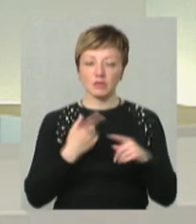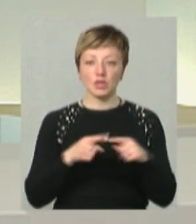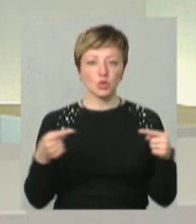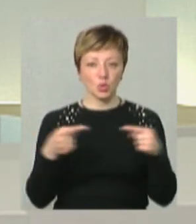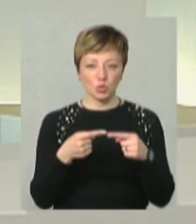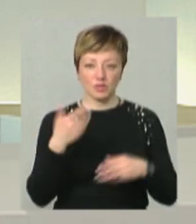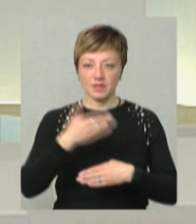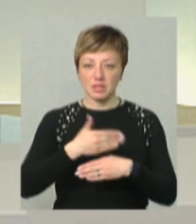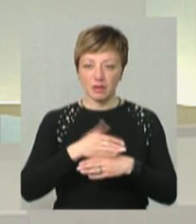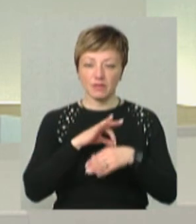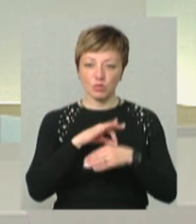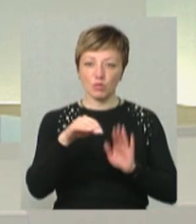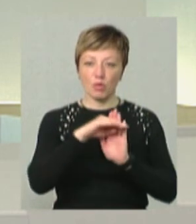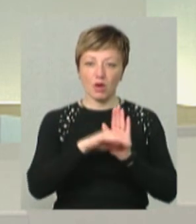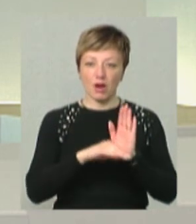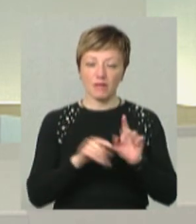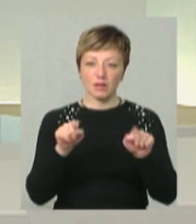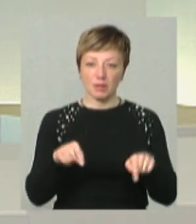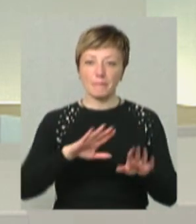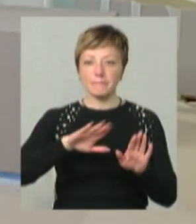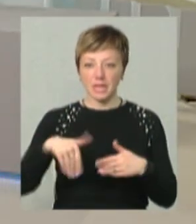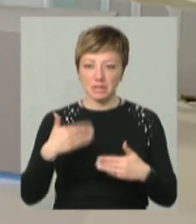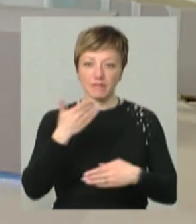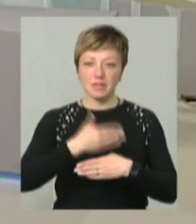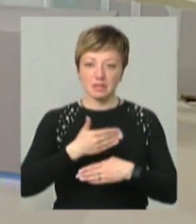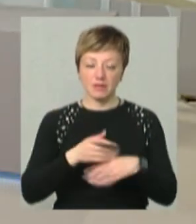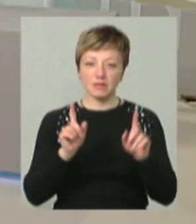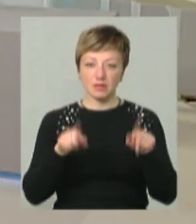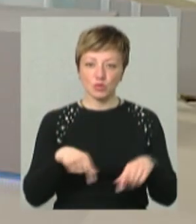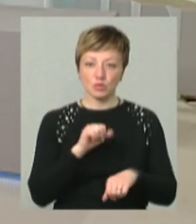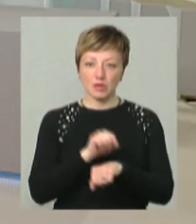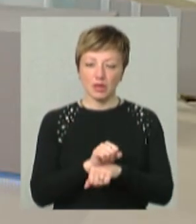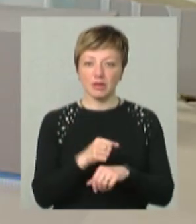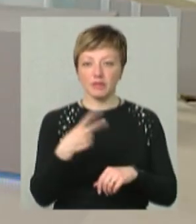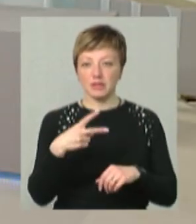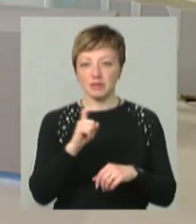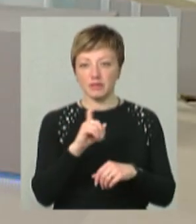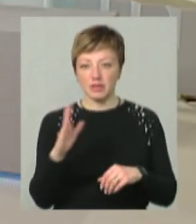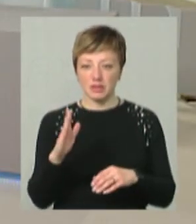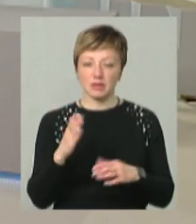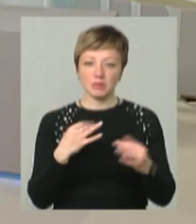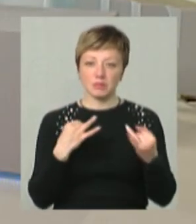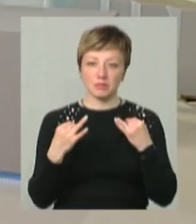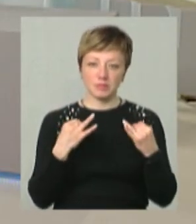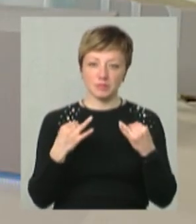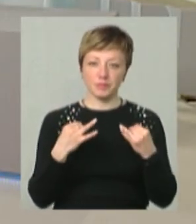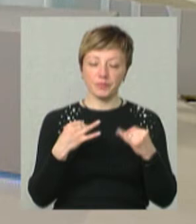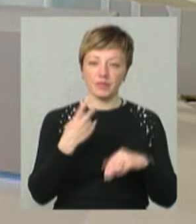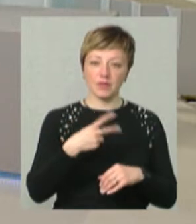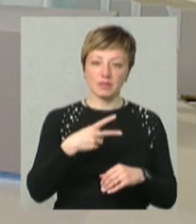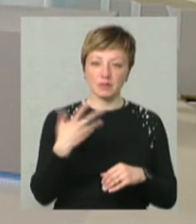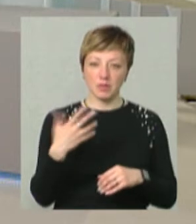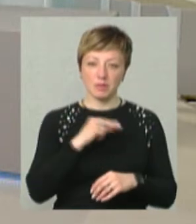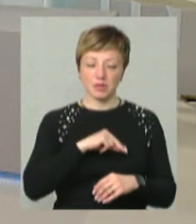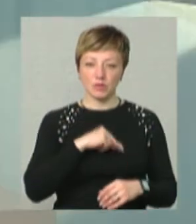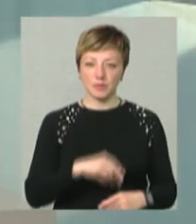точно ці вистави йдуть по графіку і я там… І після вистави? Після вистави я їх зупиняю. Десь 20 хвилин ми з ними 20-25 працюємо.